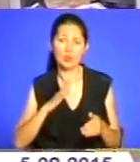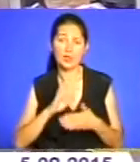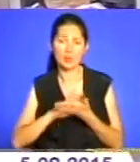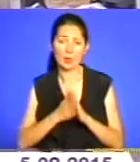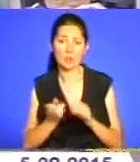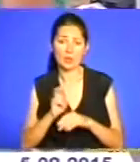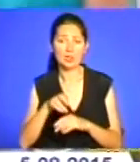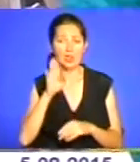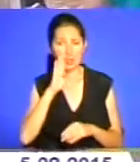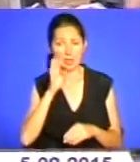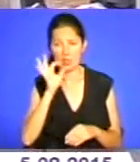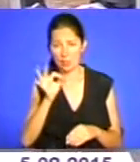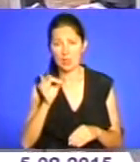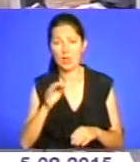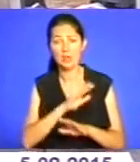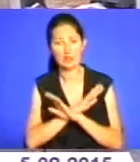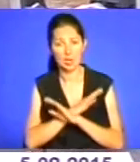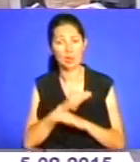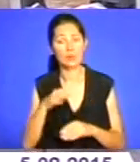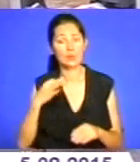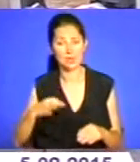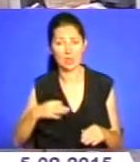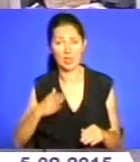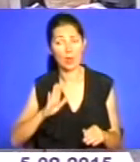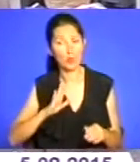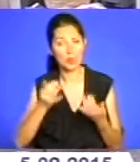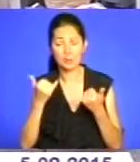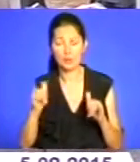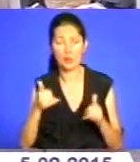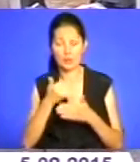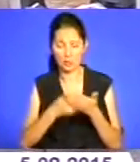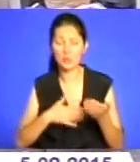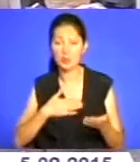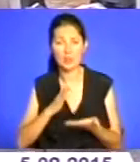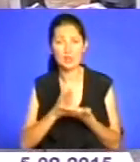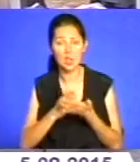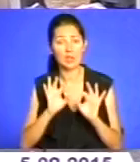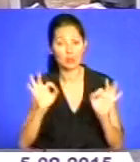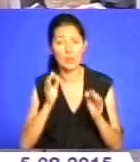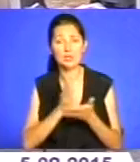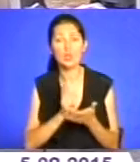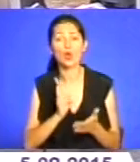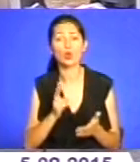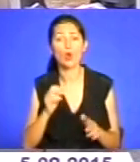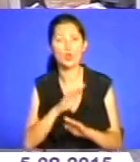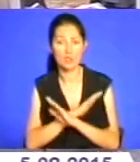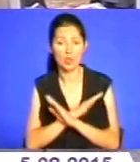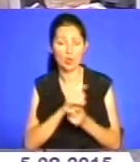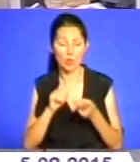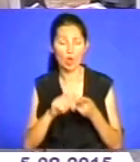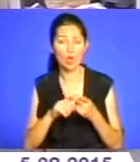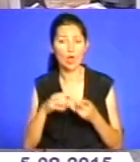Дуже були здивовані, тому що, як правило, ми маємо інформацію про того, хто загинув. Другий син,